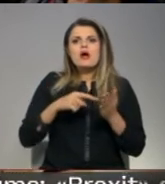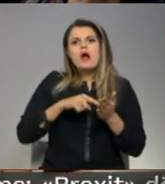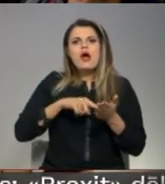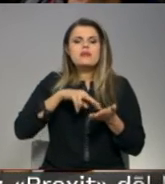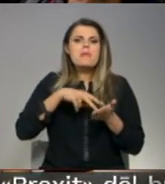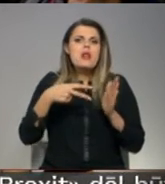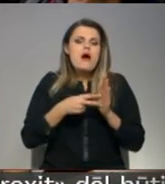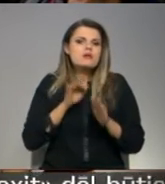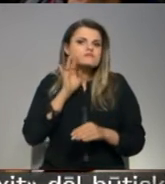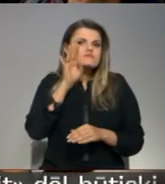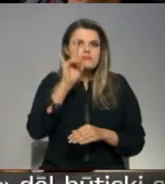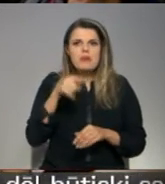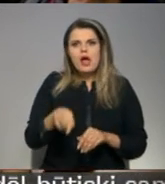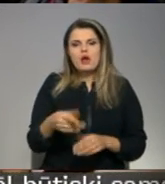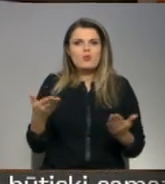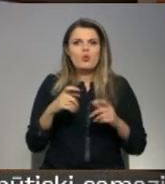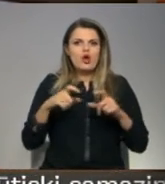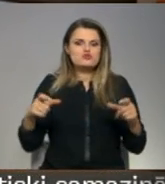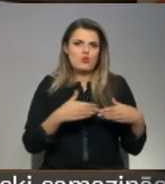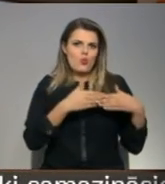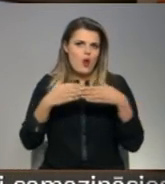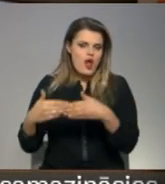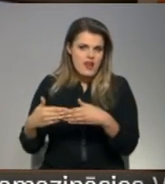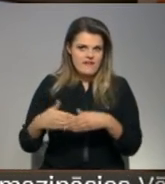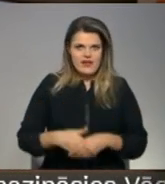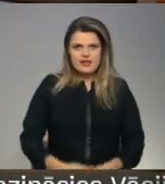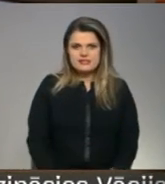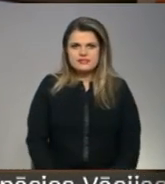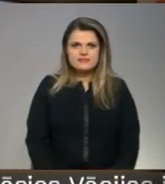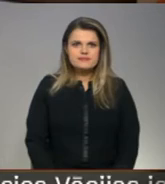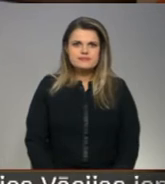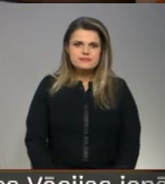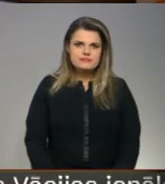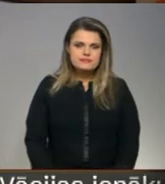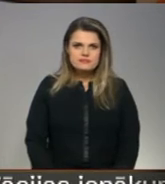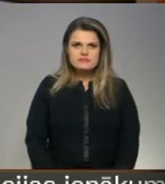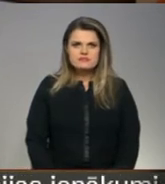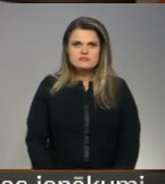attiecību uz turpmāko bērnu izglītošanu. Svetlana Duderenka, Andrejs Mažāns, Latgales regionālā televīzija.